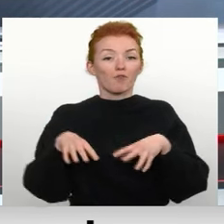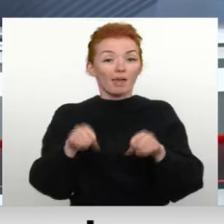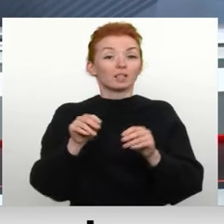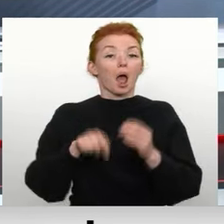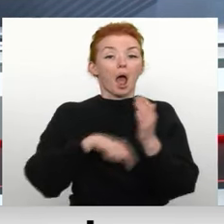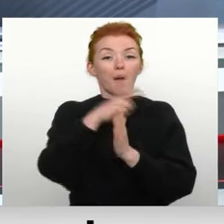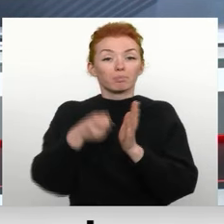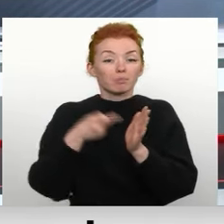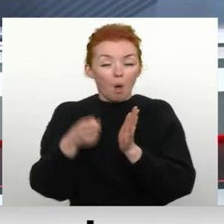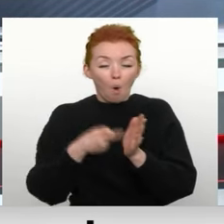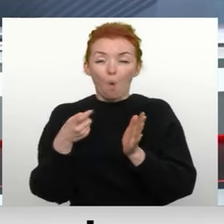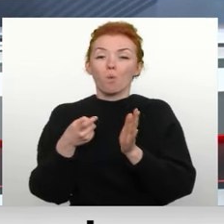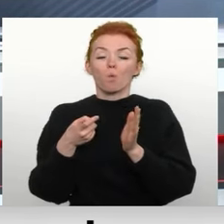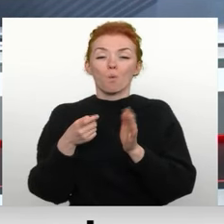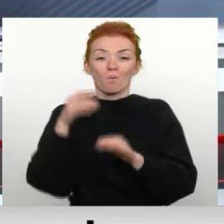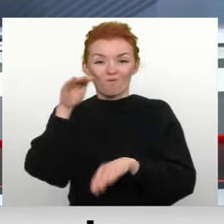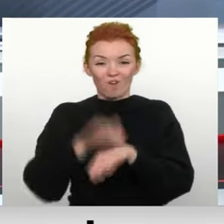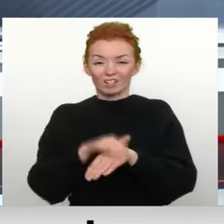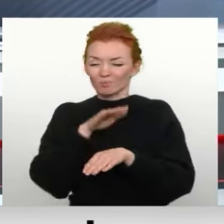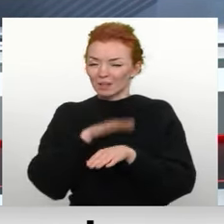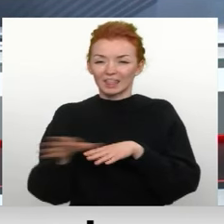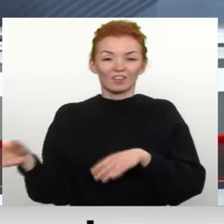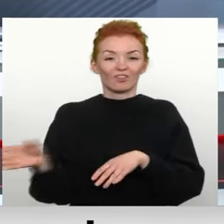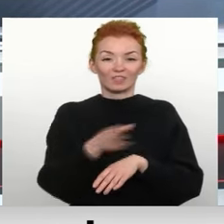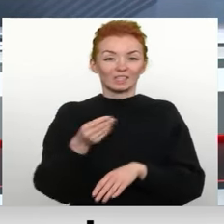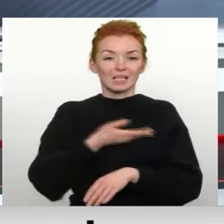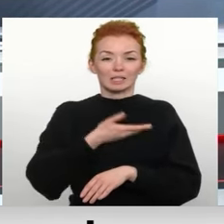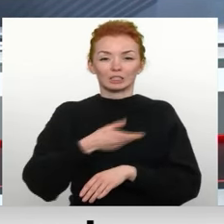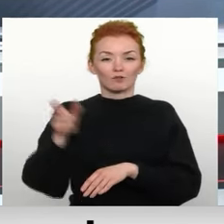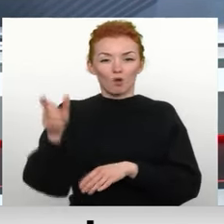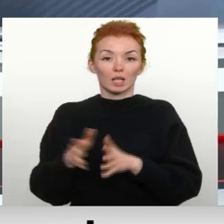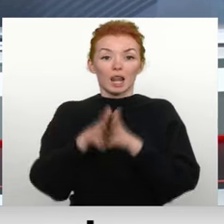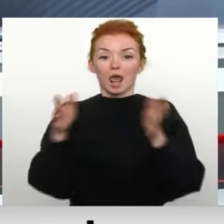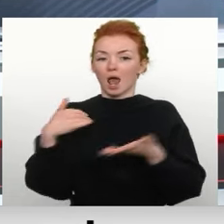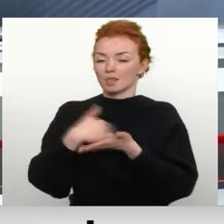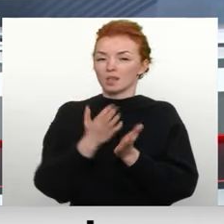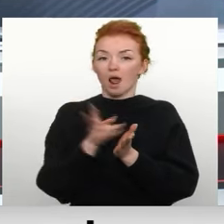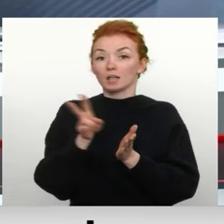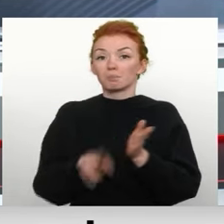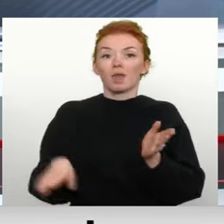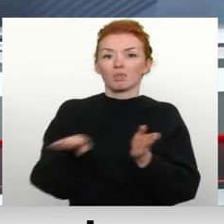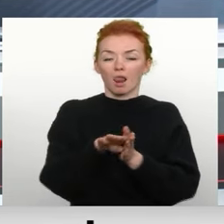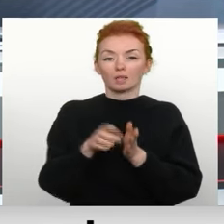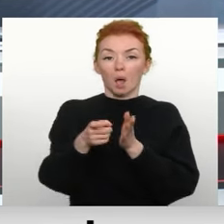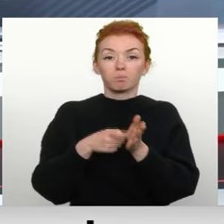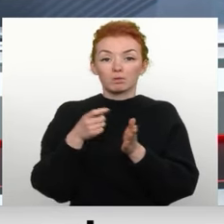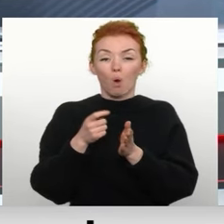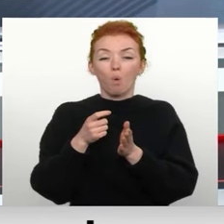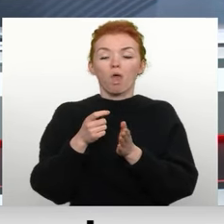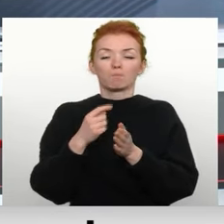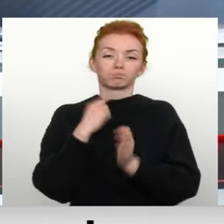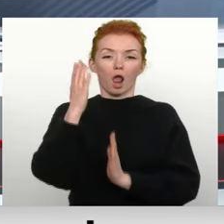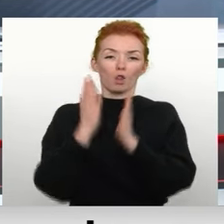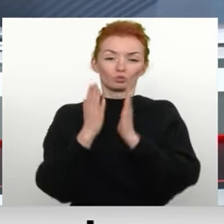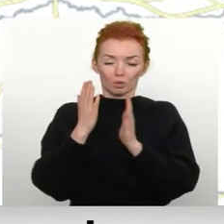Būtībā pilnīgi viso šajos ciemās iedzīvotāju vairākums no tiem, kas piedalījās aptaujā, balsoja par